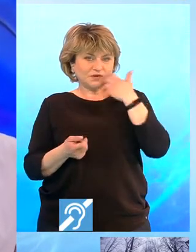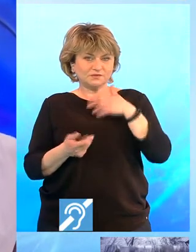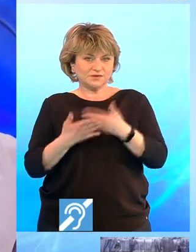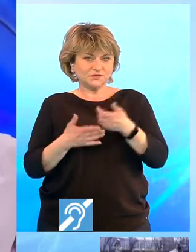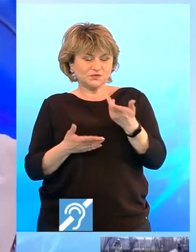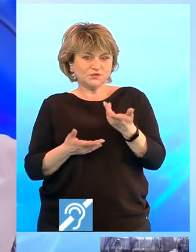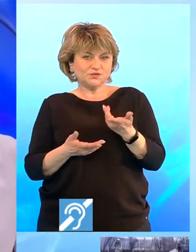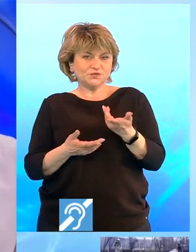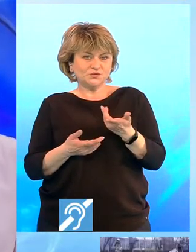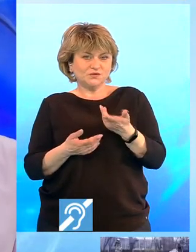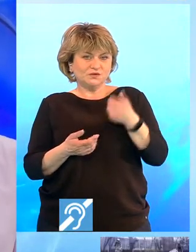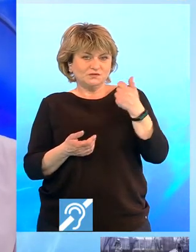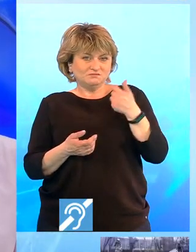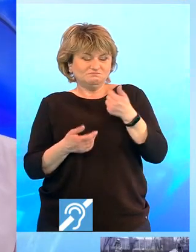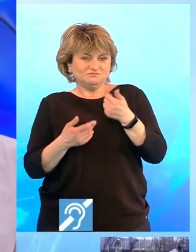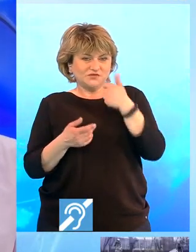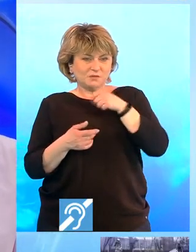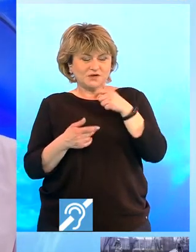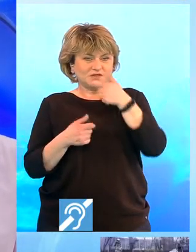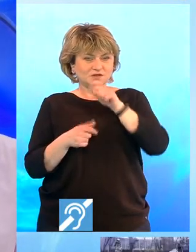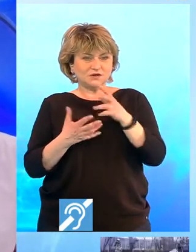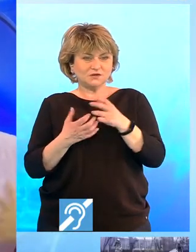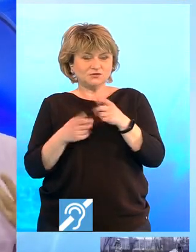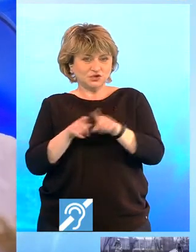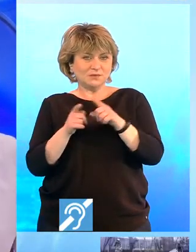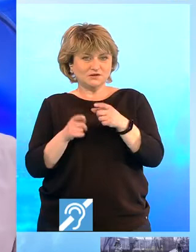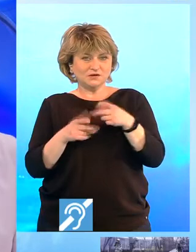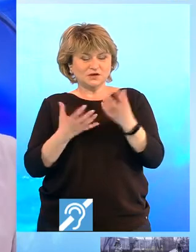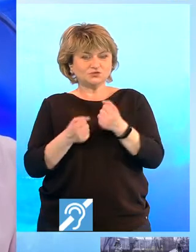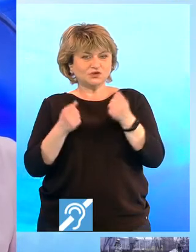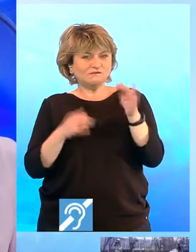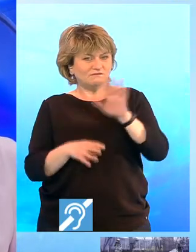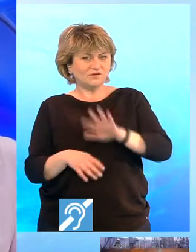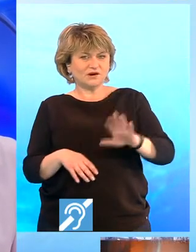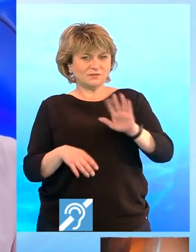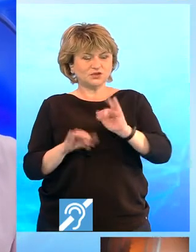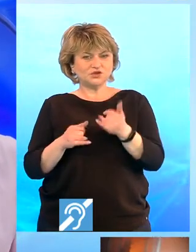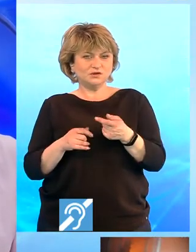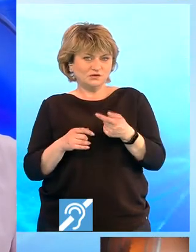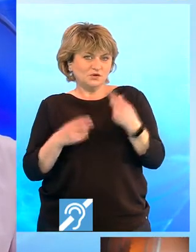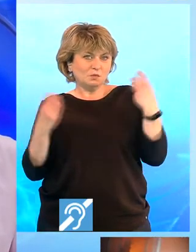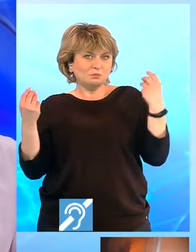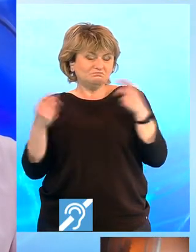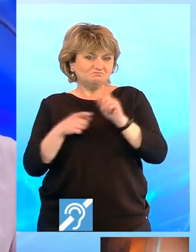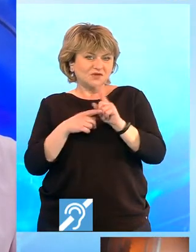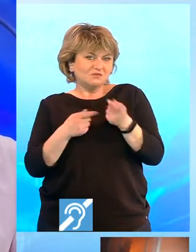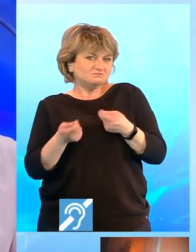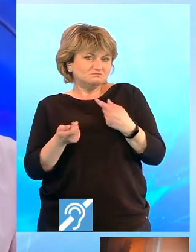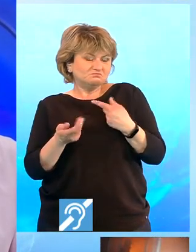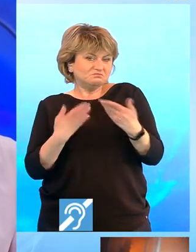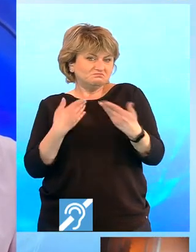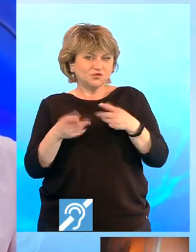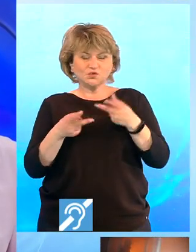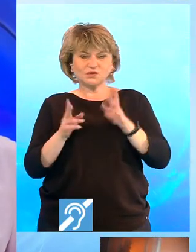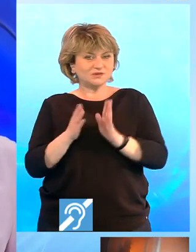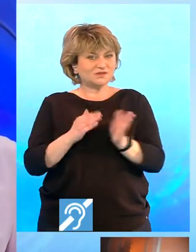gemeni, ziua aduce farmec și popularitate, așa că n-ar trebui să evite